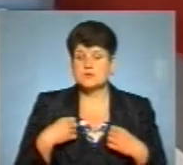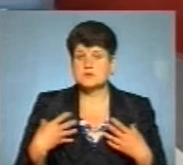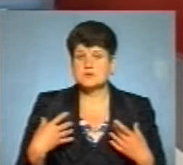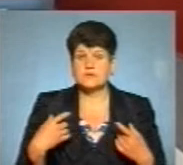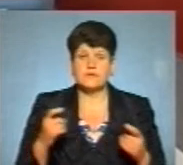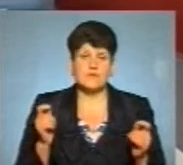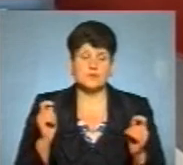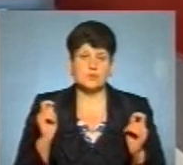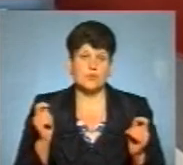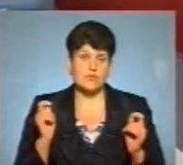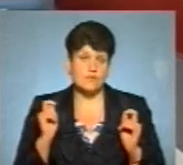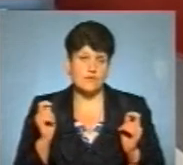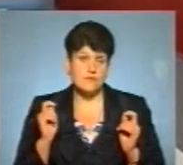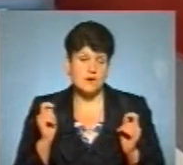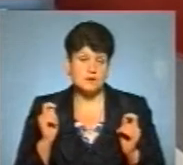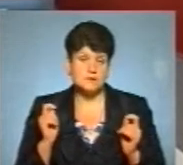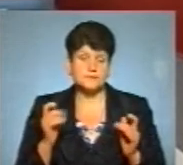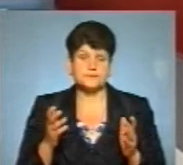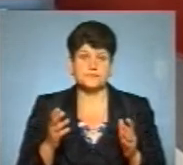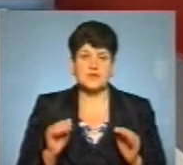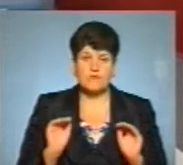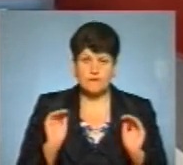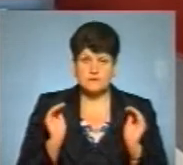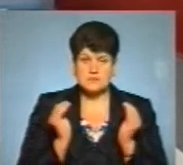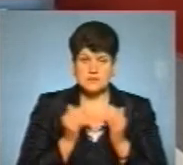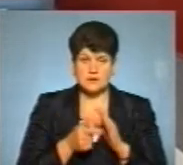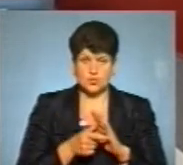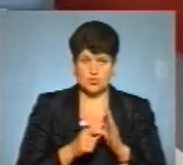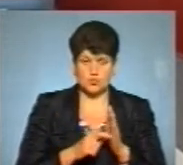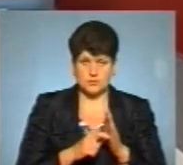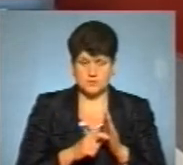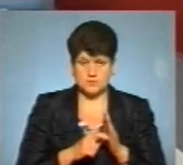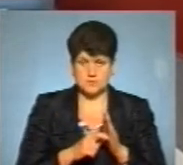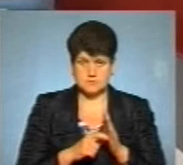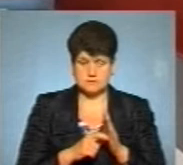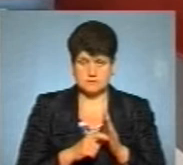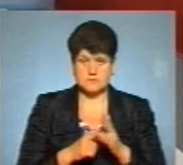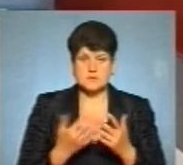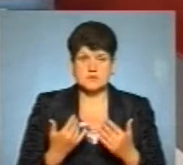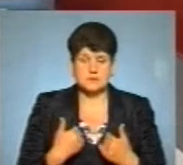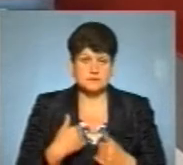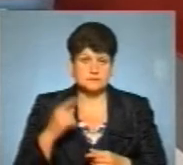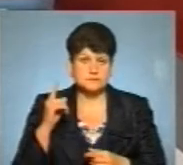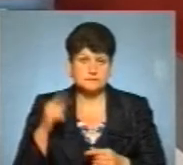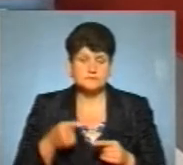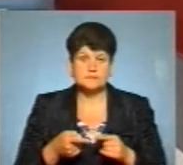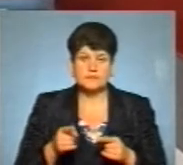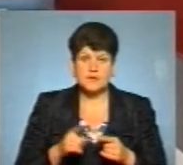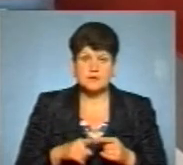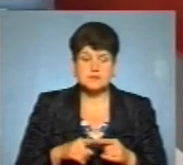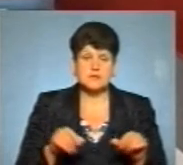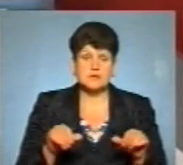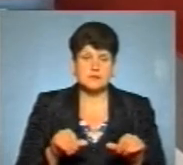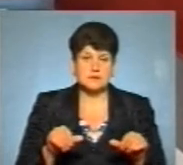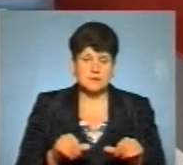в закритому приміщенні, ну, наскільки мені відомо, це їдальня